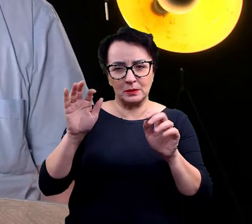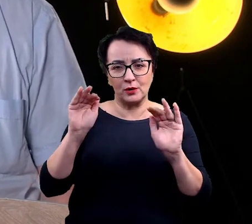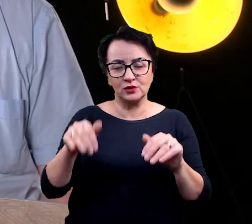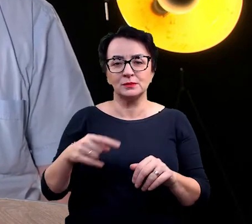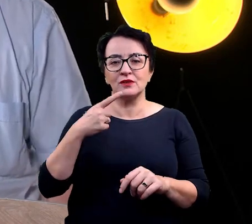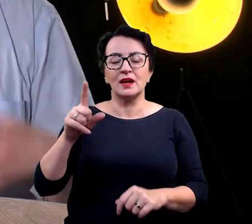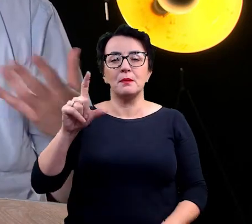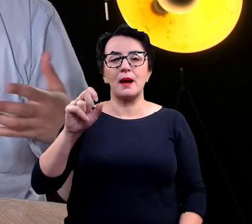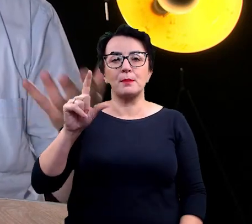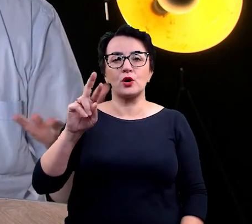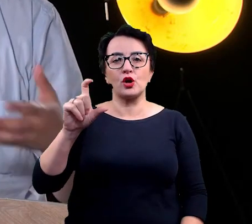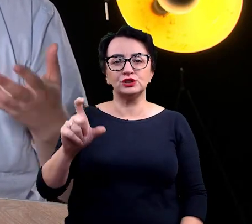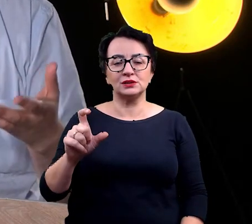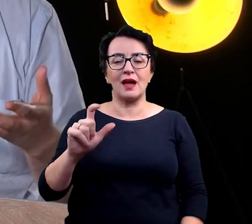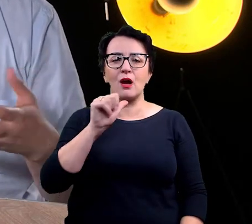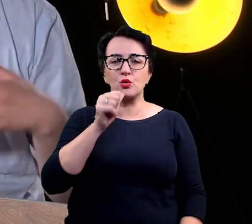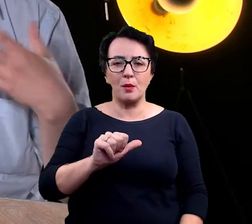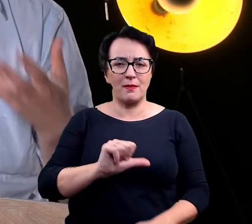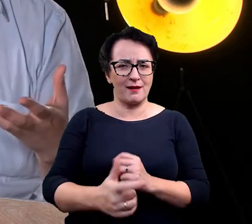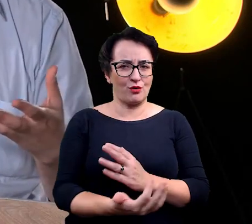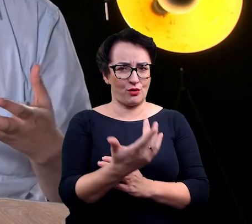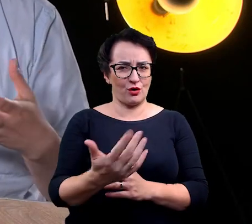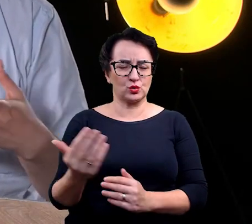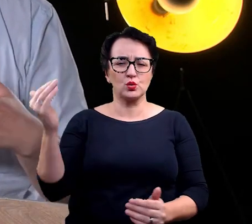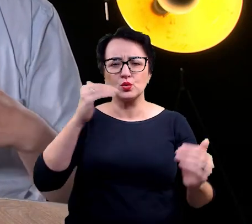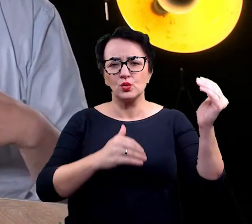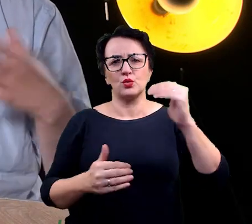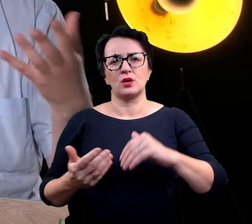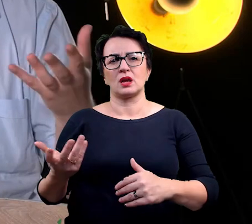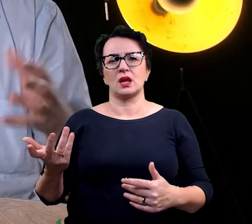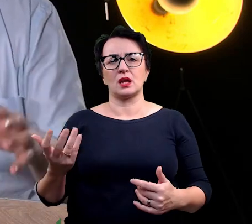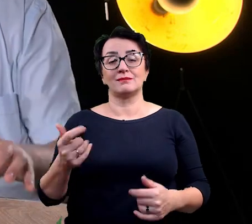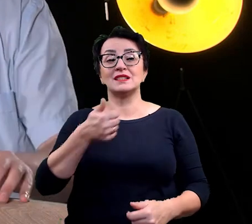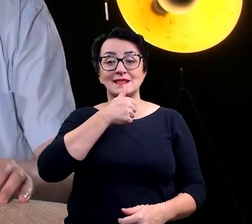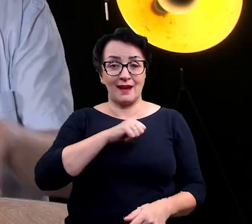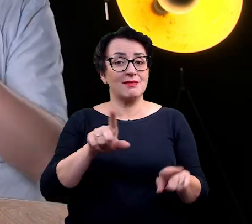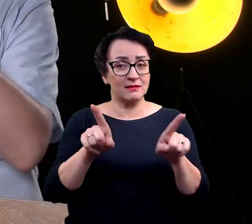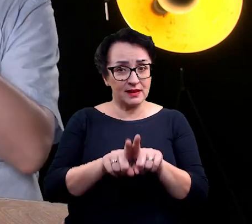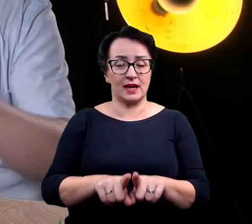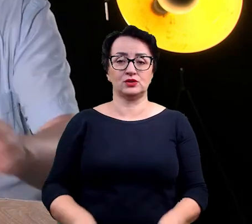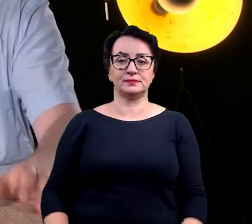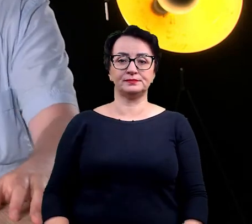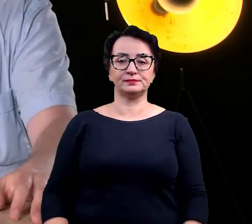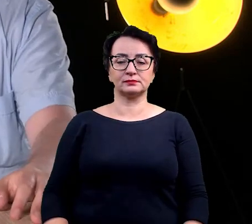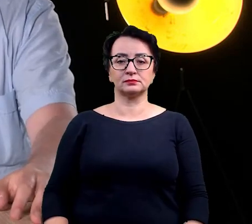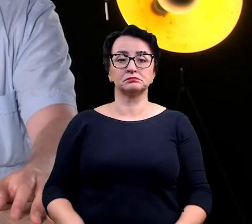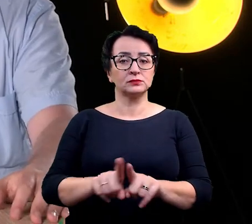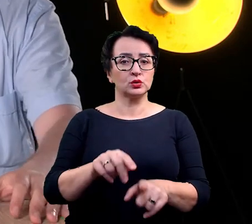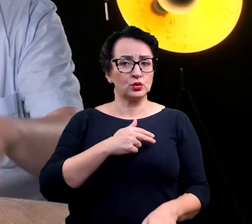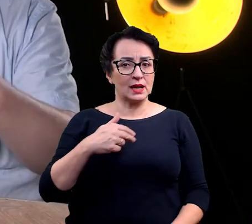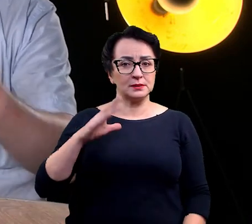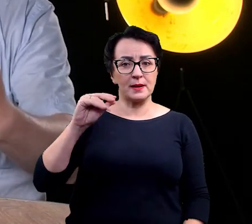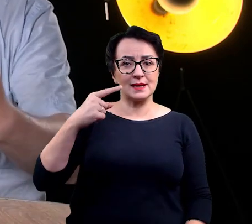paproci, która gdzie indziej w Europie czy na świecie występuje w górach, na Islandii też zresztą, tutaj w Pyskidzie myślę też